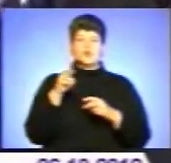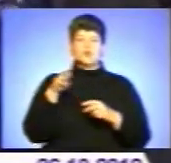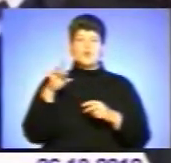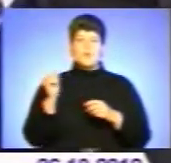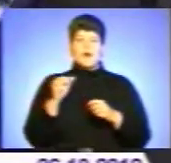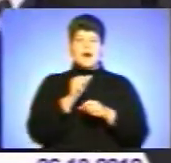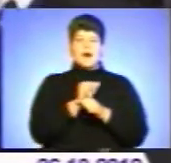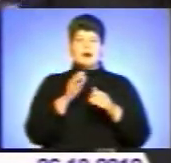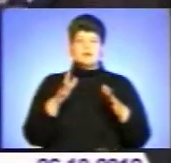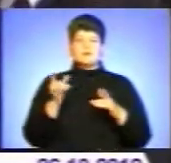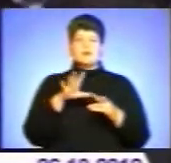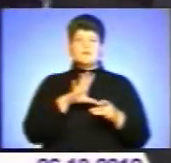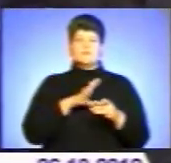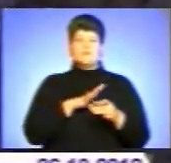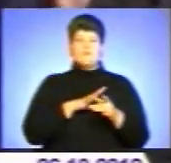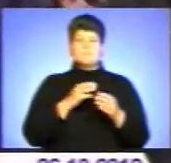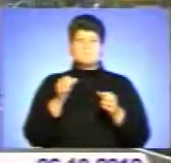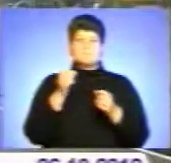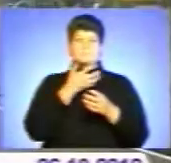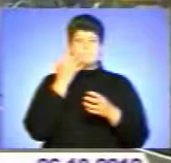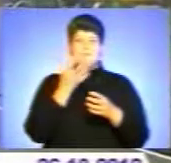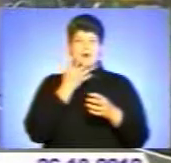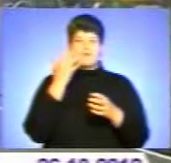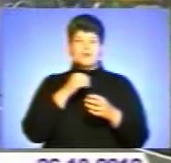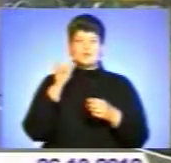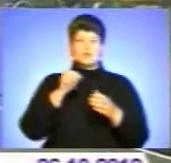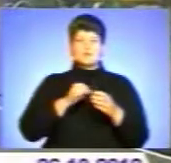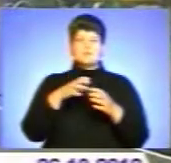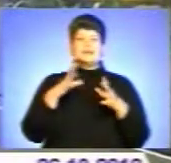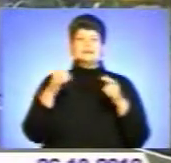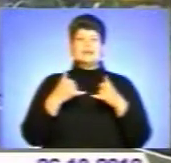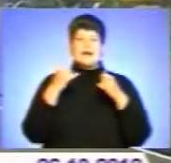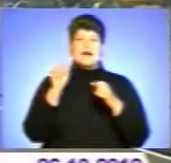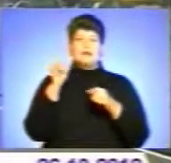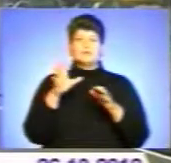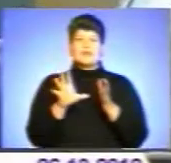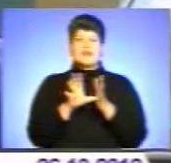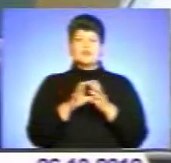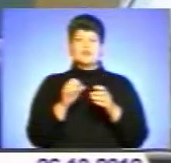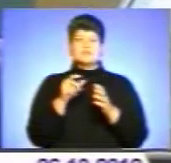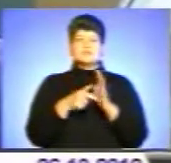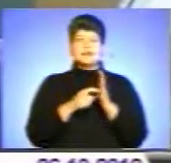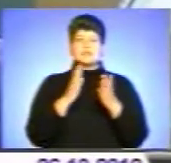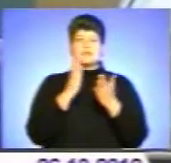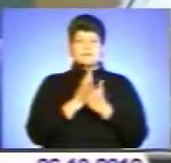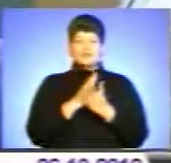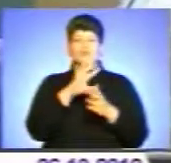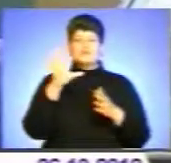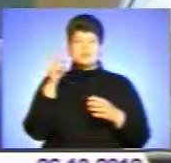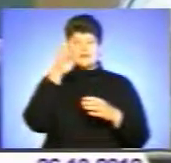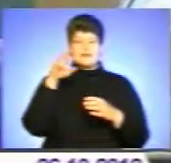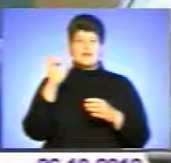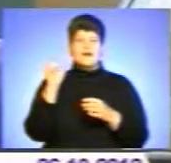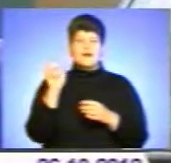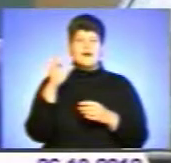він побачив процес виробництва парових турбін для атомних електростанцій, якими оснащені майже всі АЕС, країнах СНД та